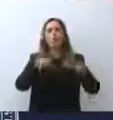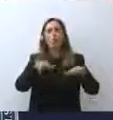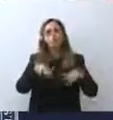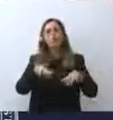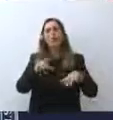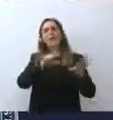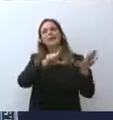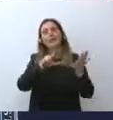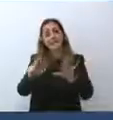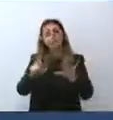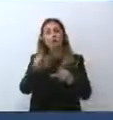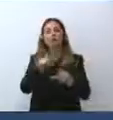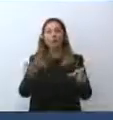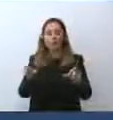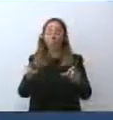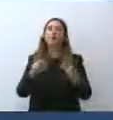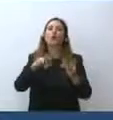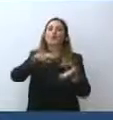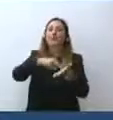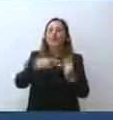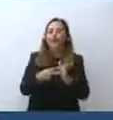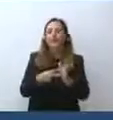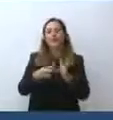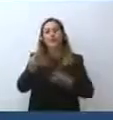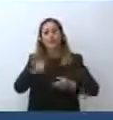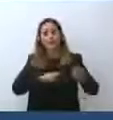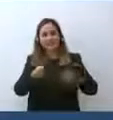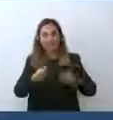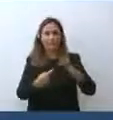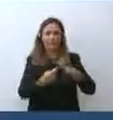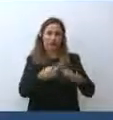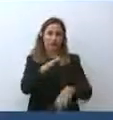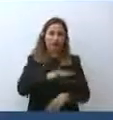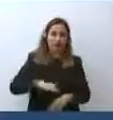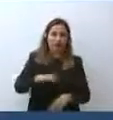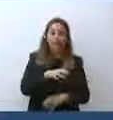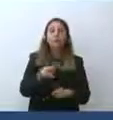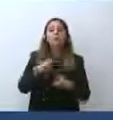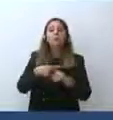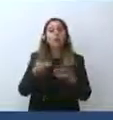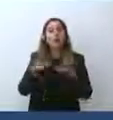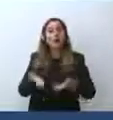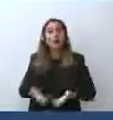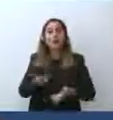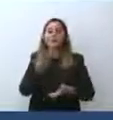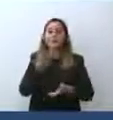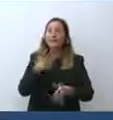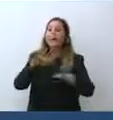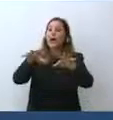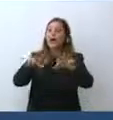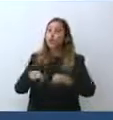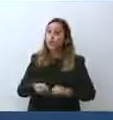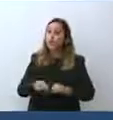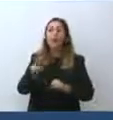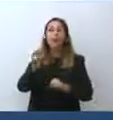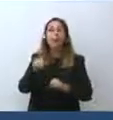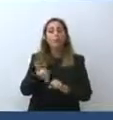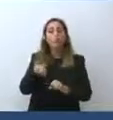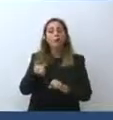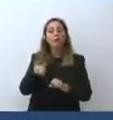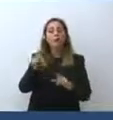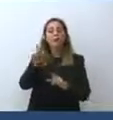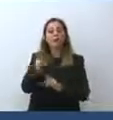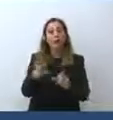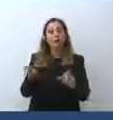personale tecnico-amministrativo e ci stiamo apprestando in questo momento ad assumere anche quella parte di